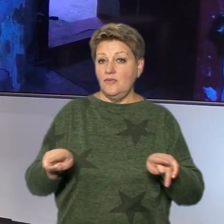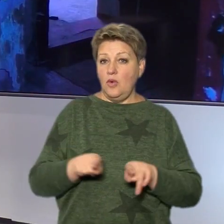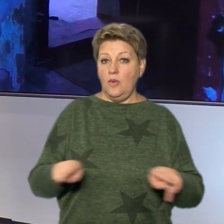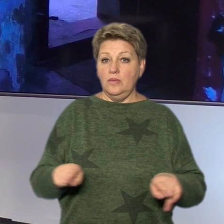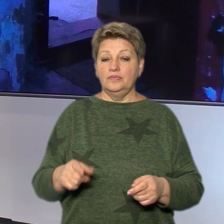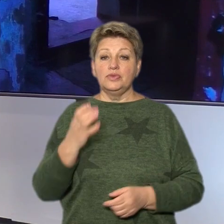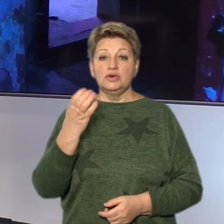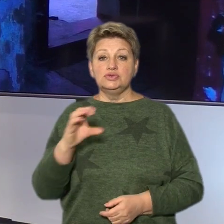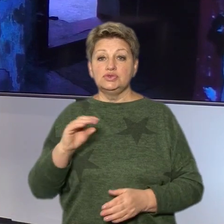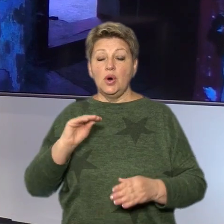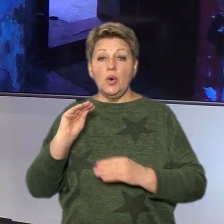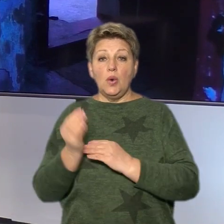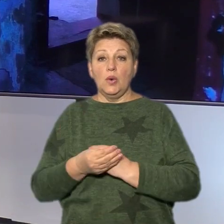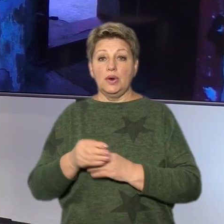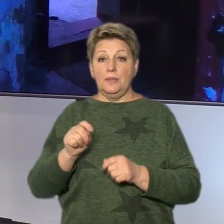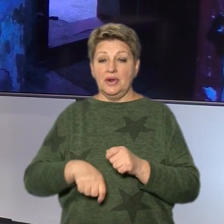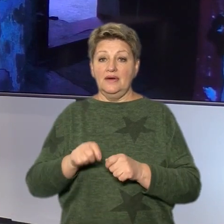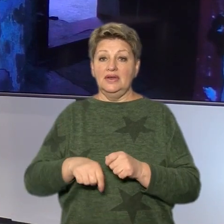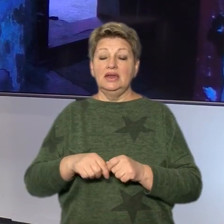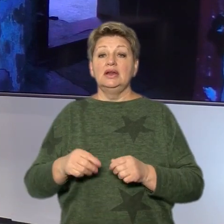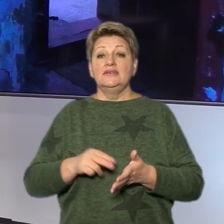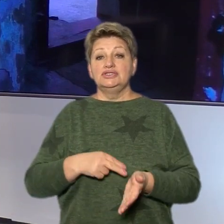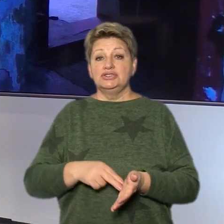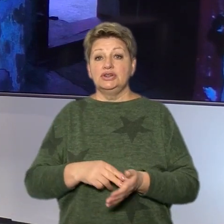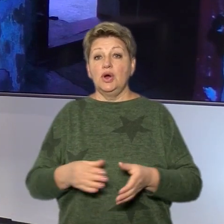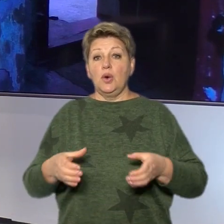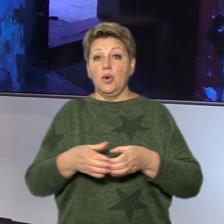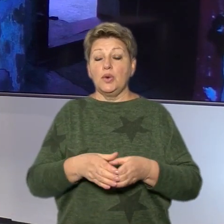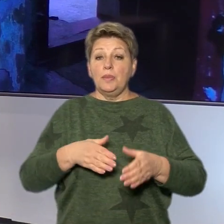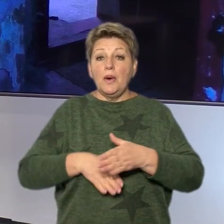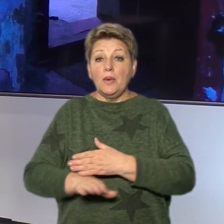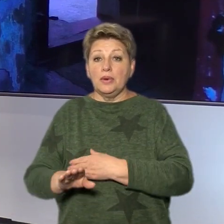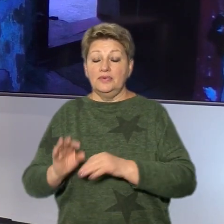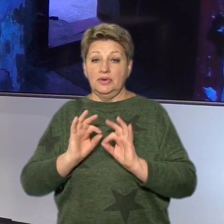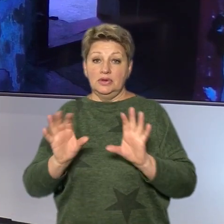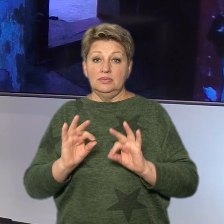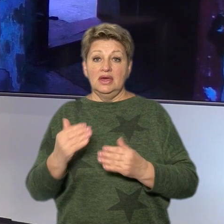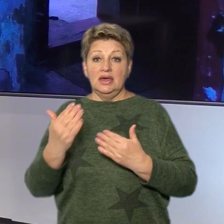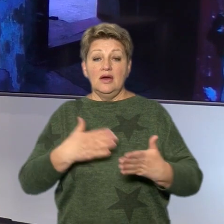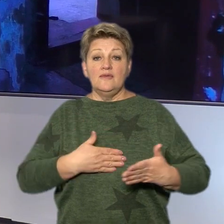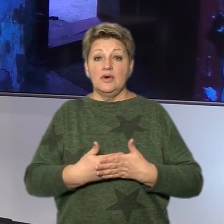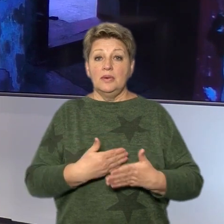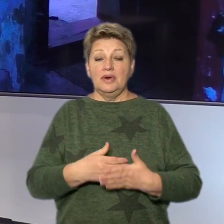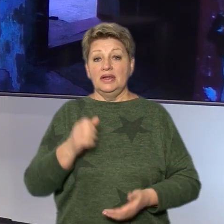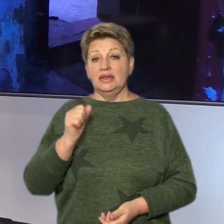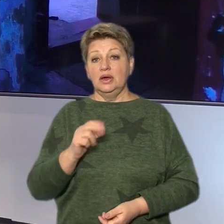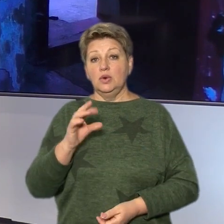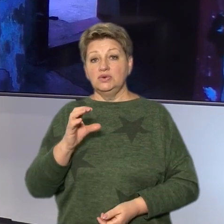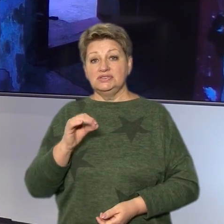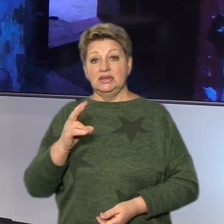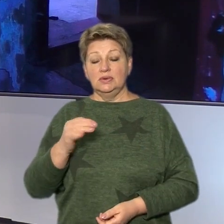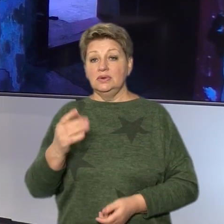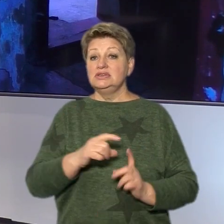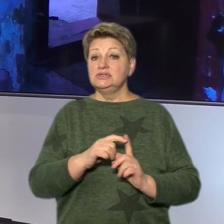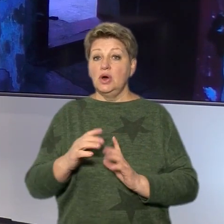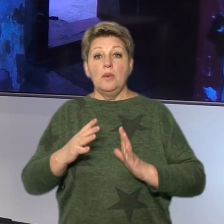Сотню укриттів перевірила у Черкаса група громадського моніторингу ОЗОН, розповіла Суспільному її волонтерка Анастасія Костенко. За